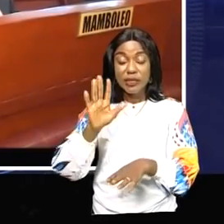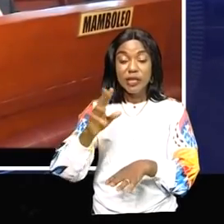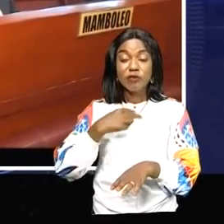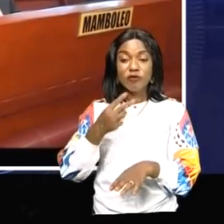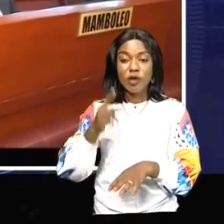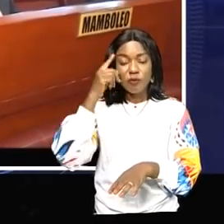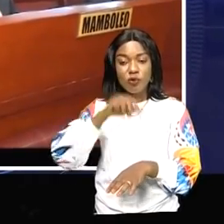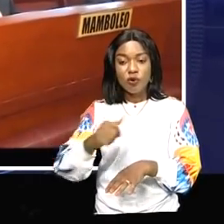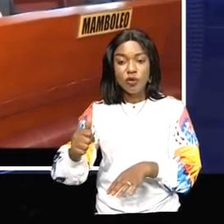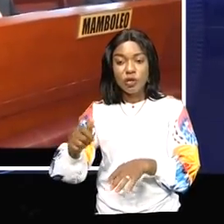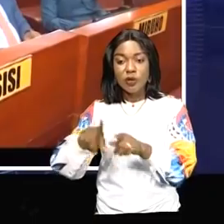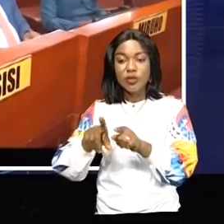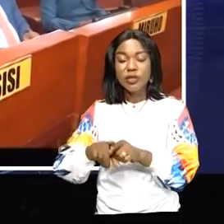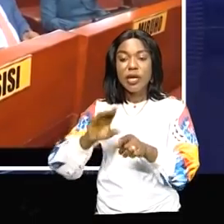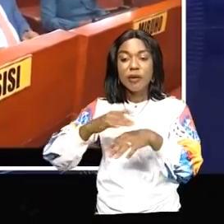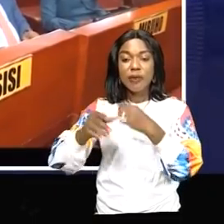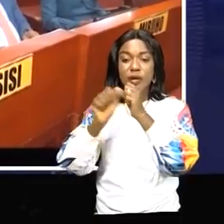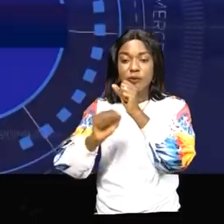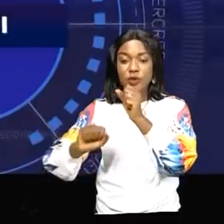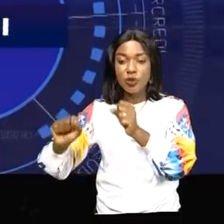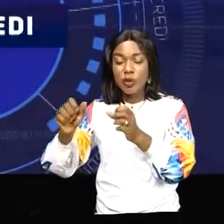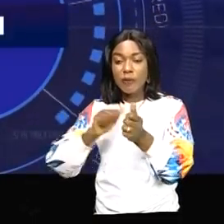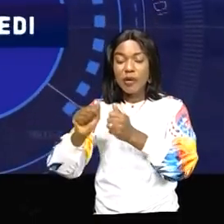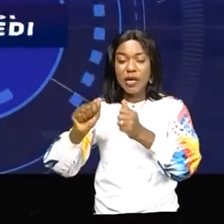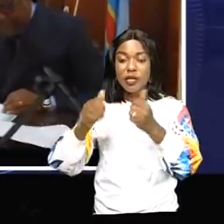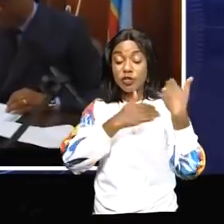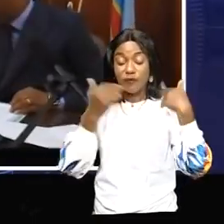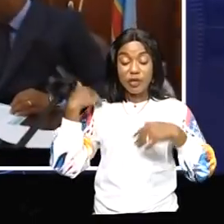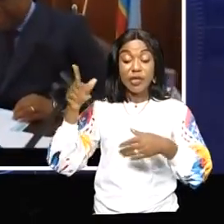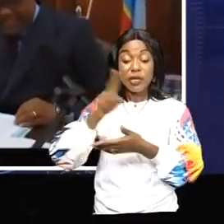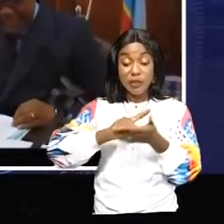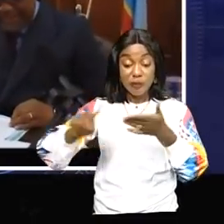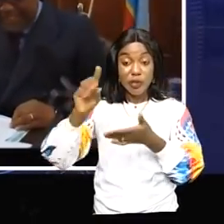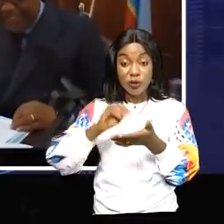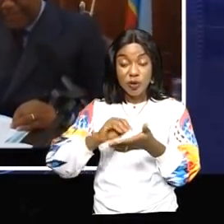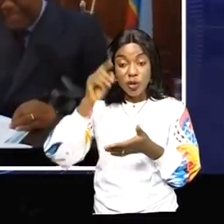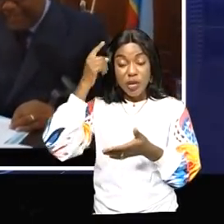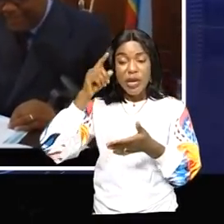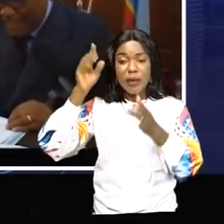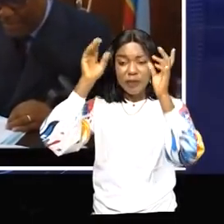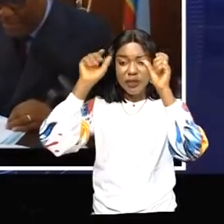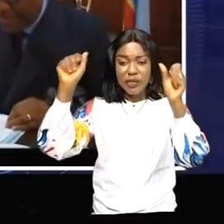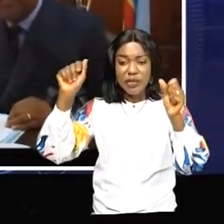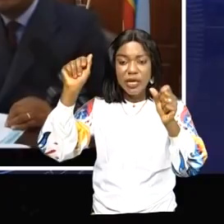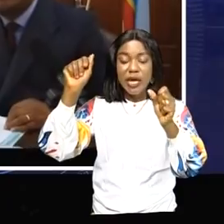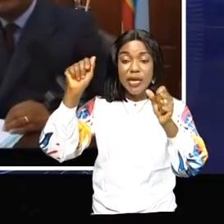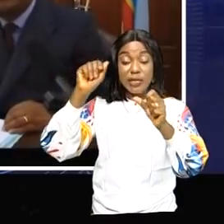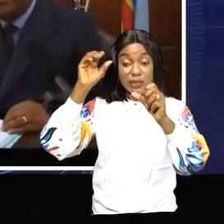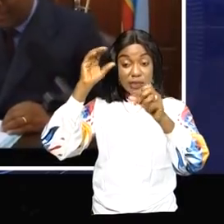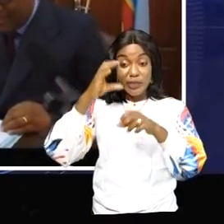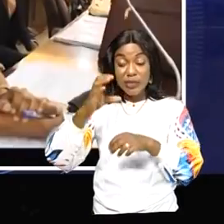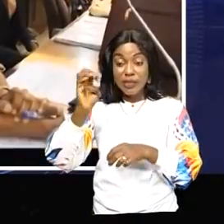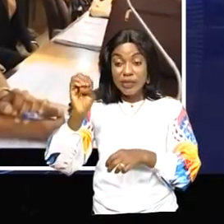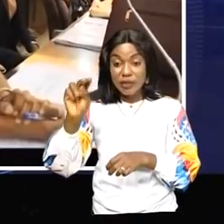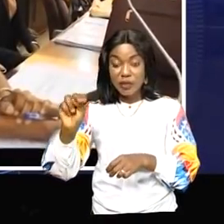Il ne reste plus que la promulgation par le chef de l'État. Toujours dans la semaine, le président de la Commission électorale nationale indépendante s'énie, Corneille